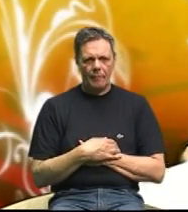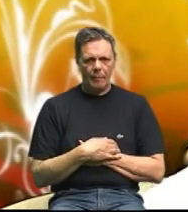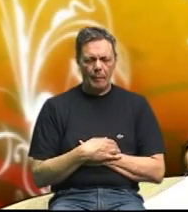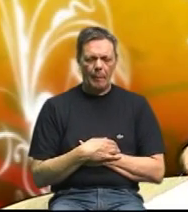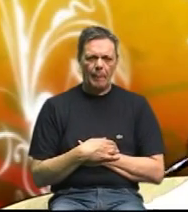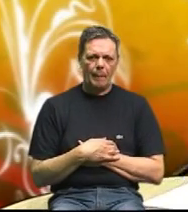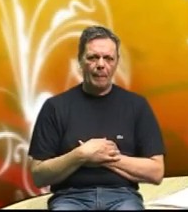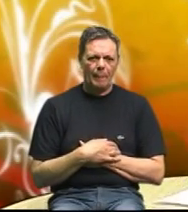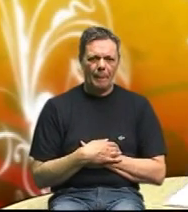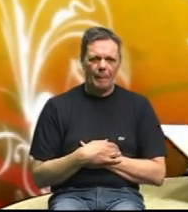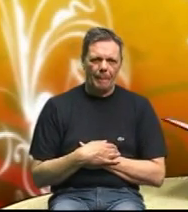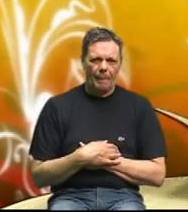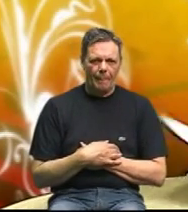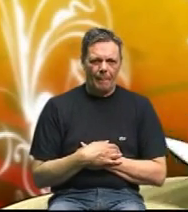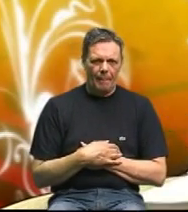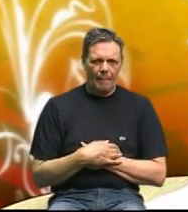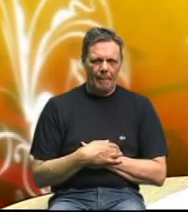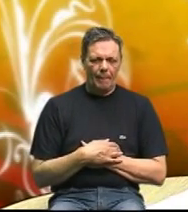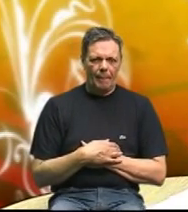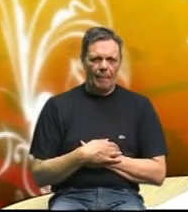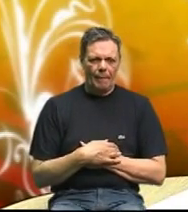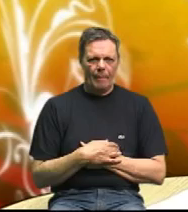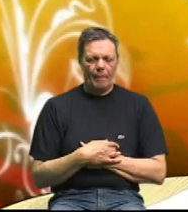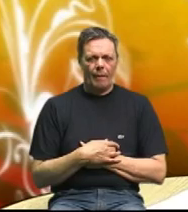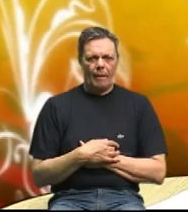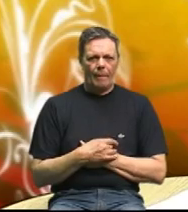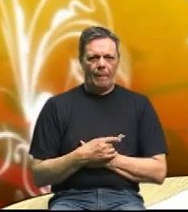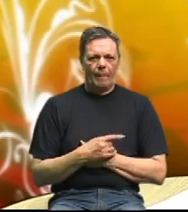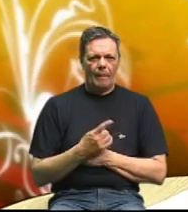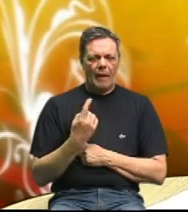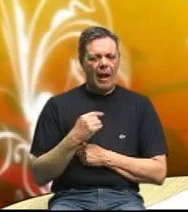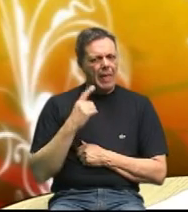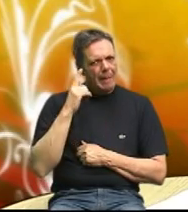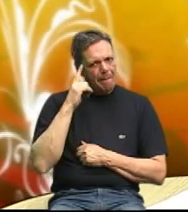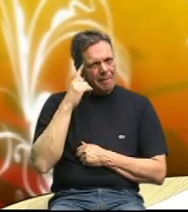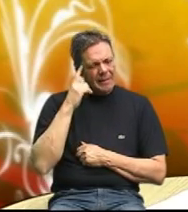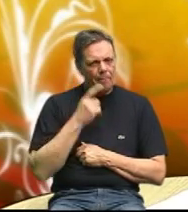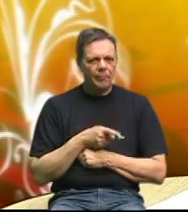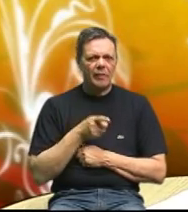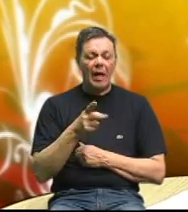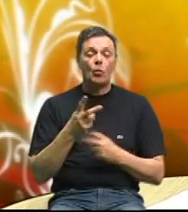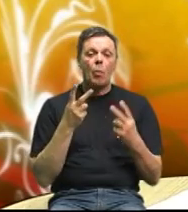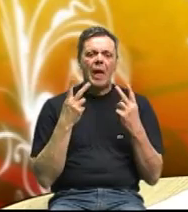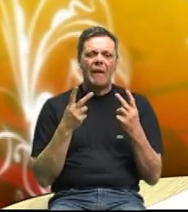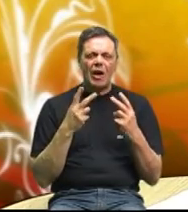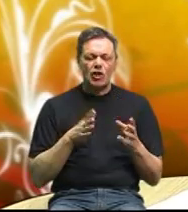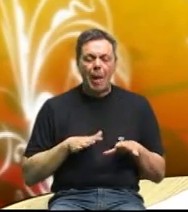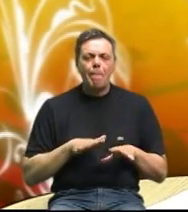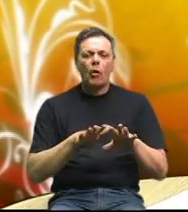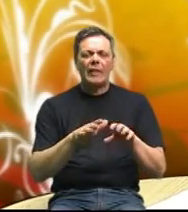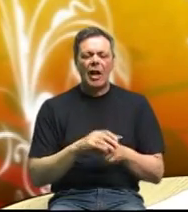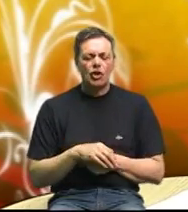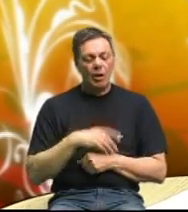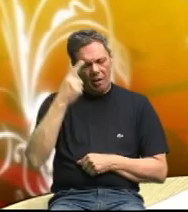mi nekoliko ambulanta za debijenu pri bolnicama ali mislim da tu je najvažniji pokretač ili